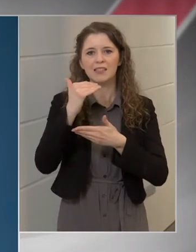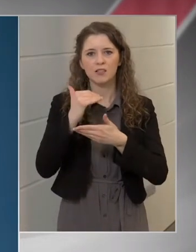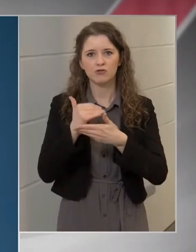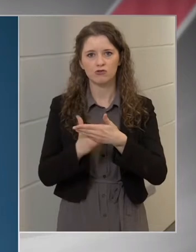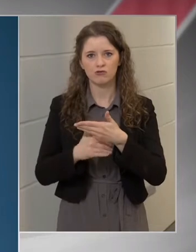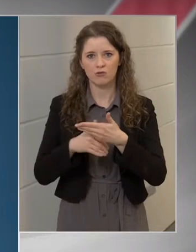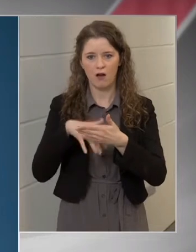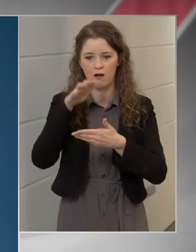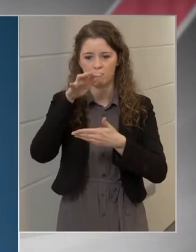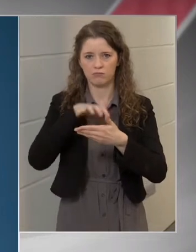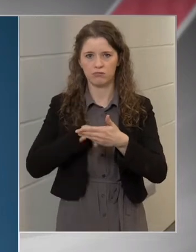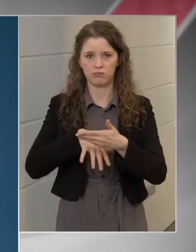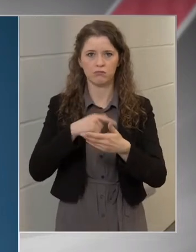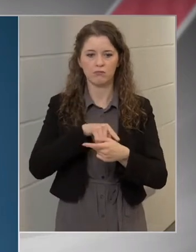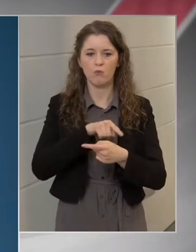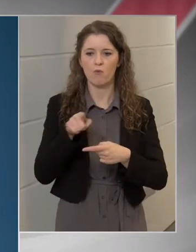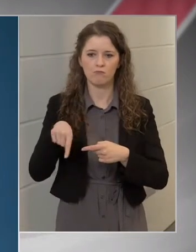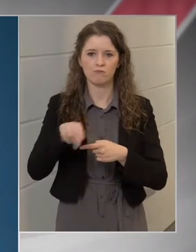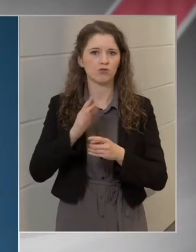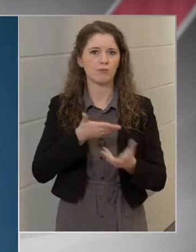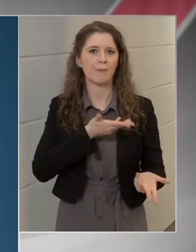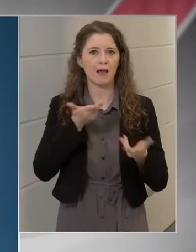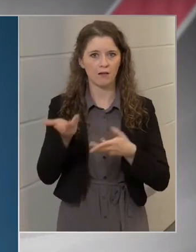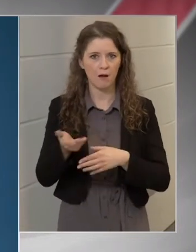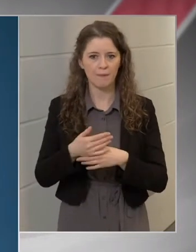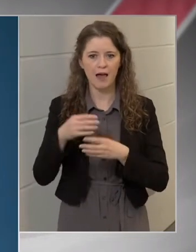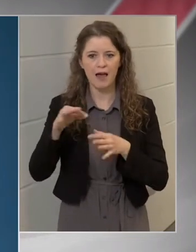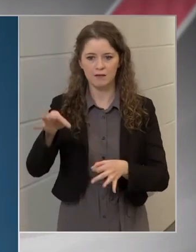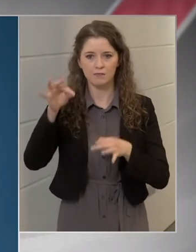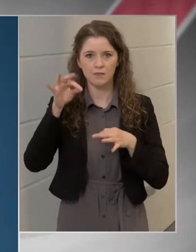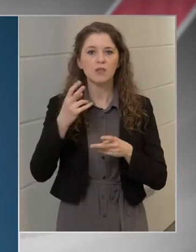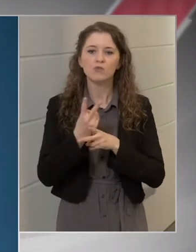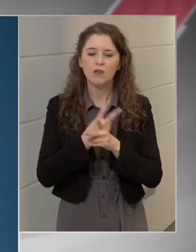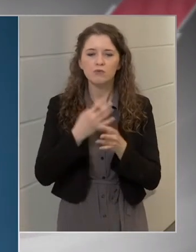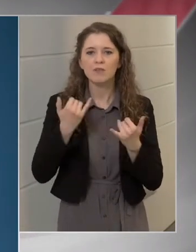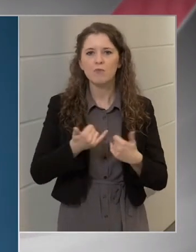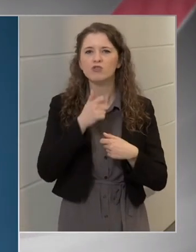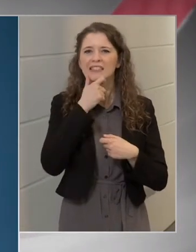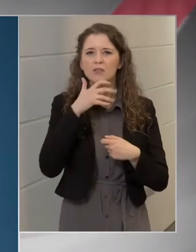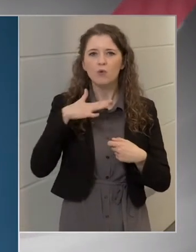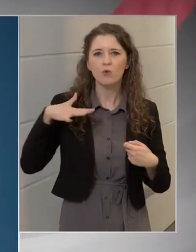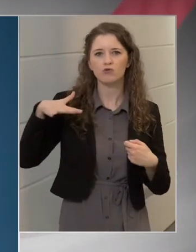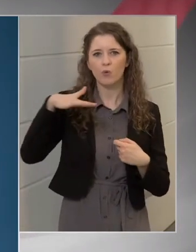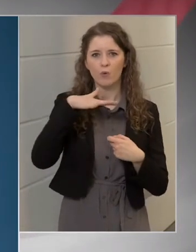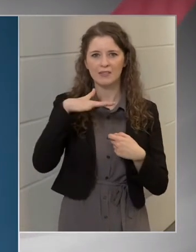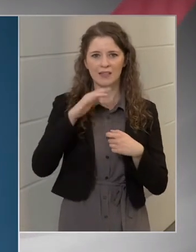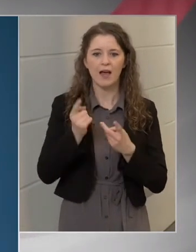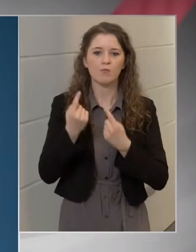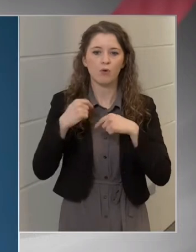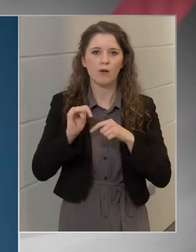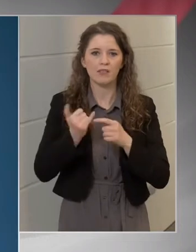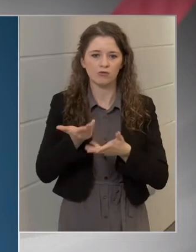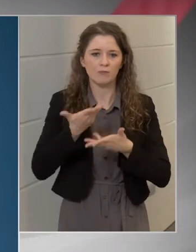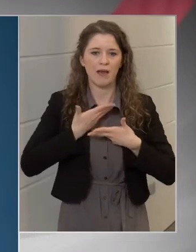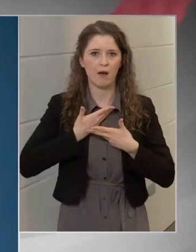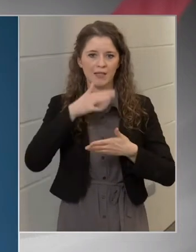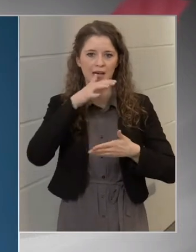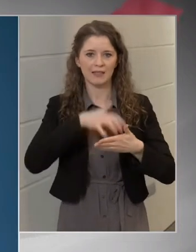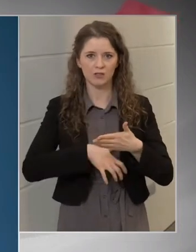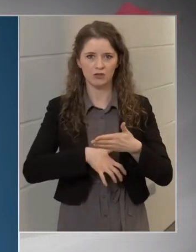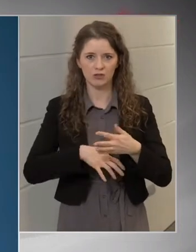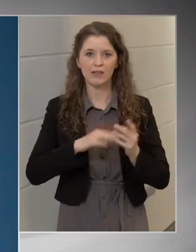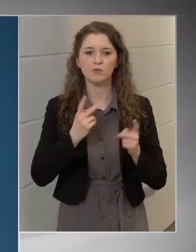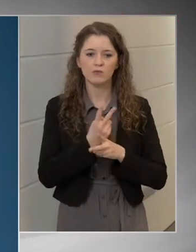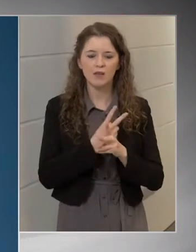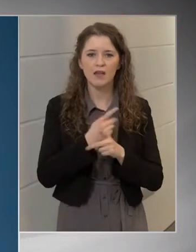fogják kapni, mint ahogy most a legidősebbek vonatkozásában is megkapták, és